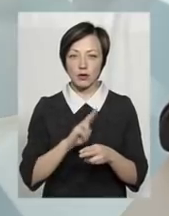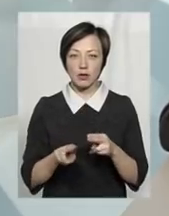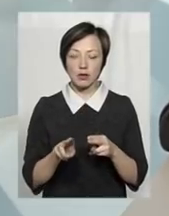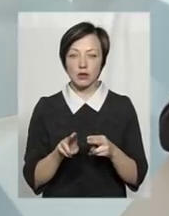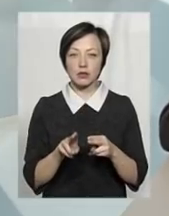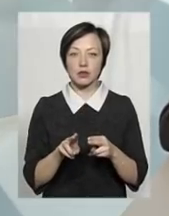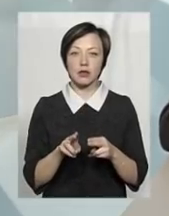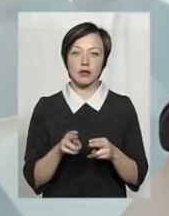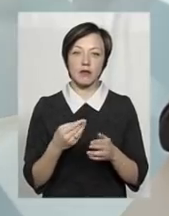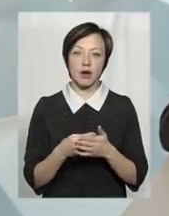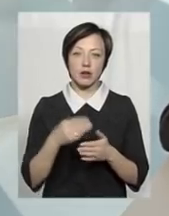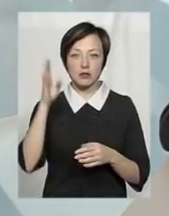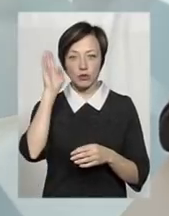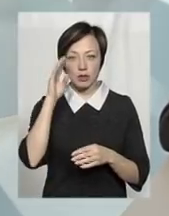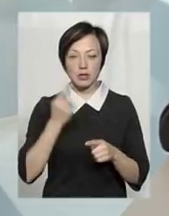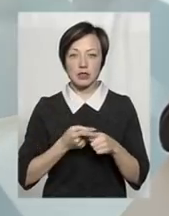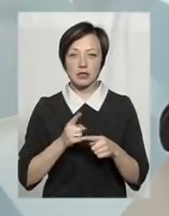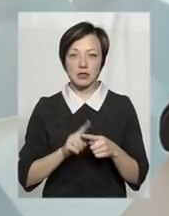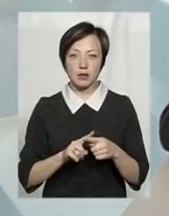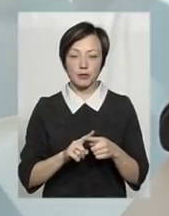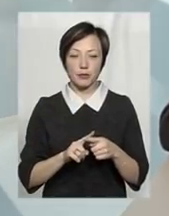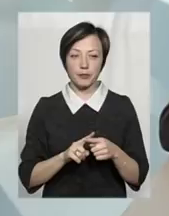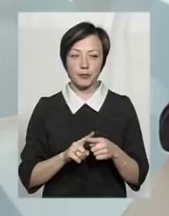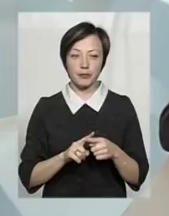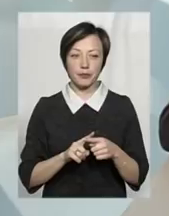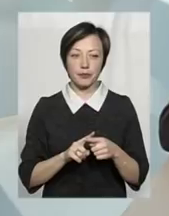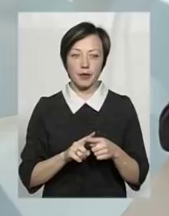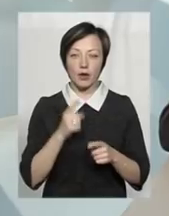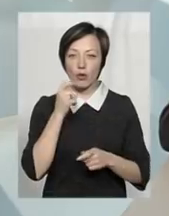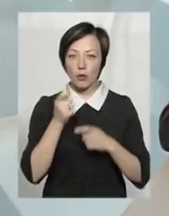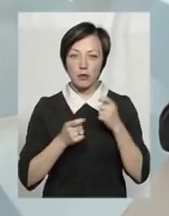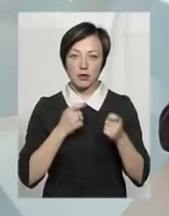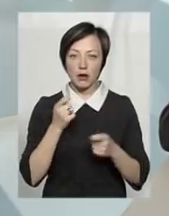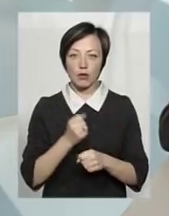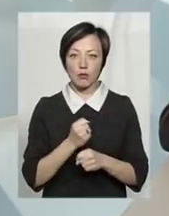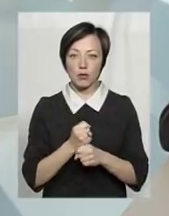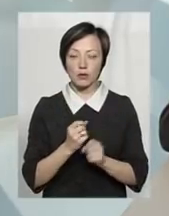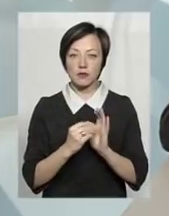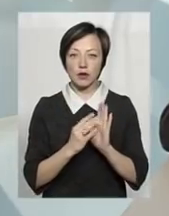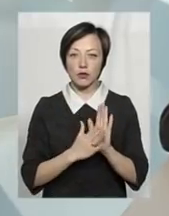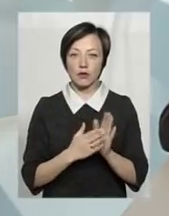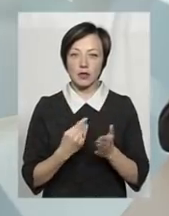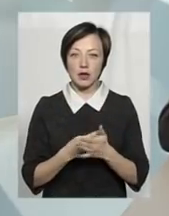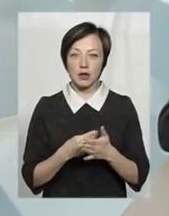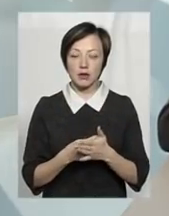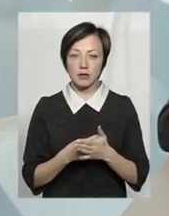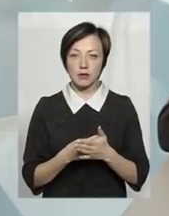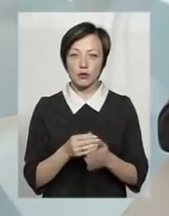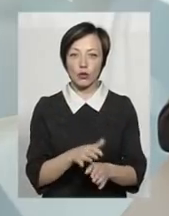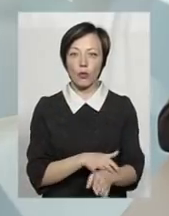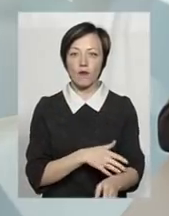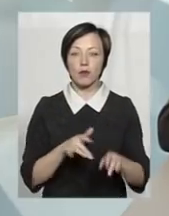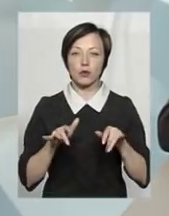вартість води. Це досить така кропітка робота над встановленням тарифу і довга процедура.